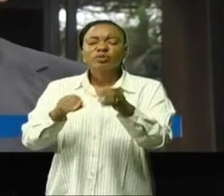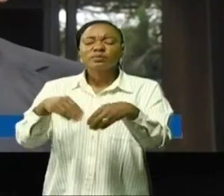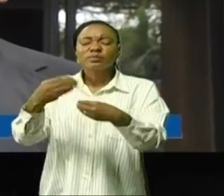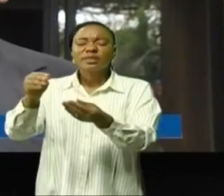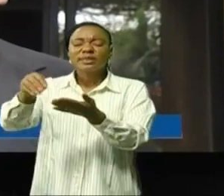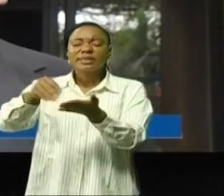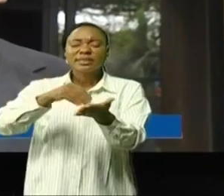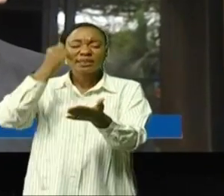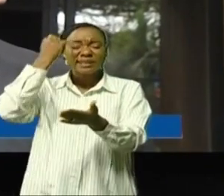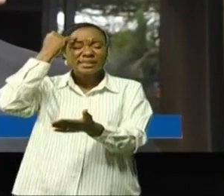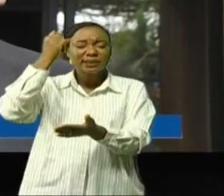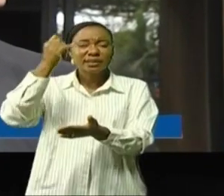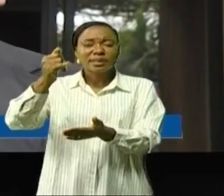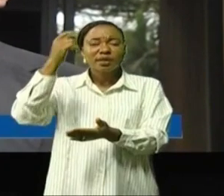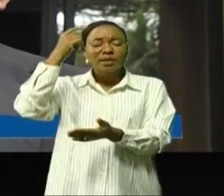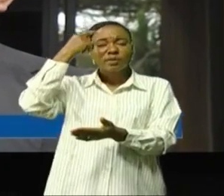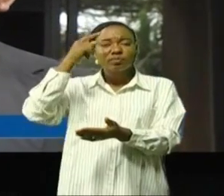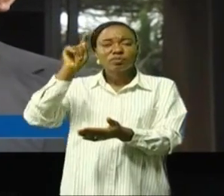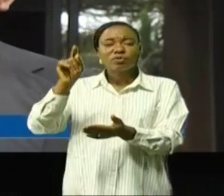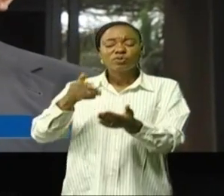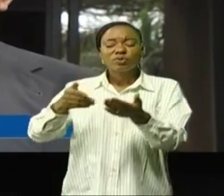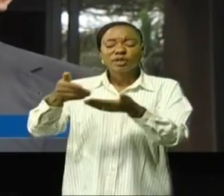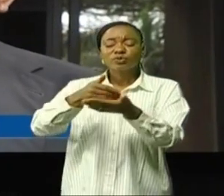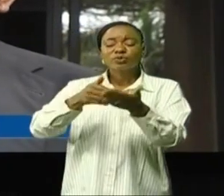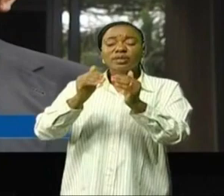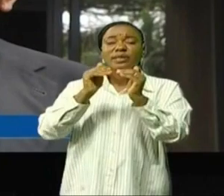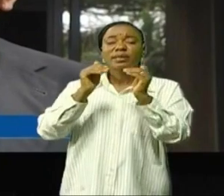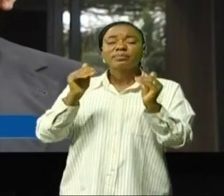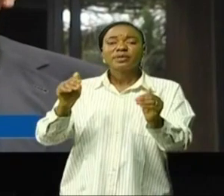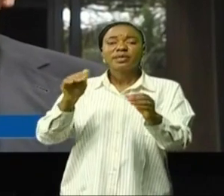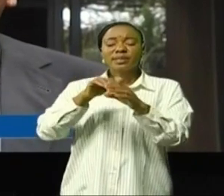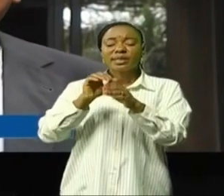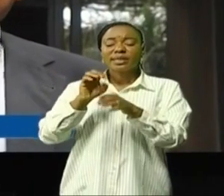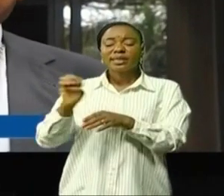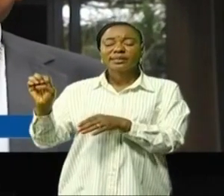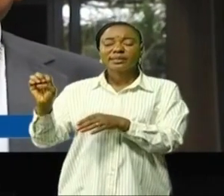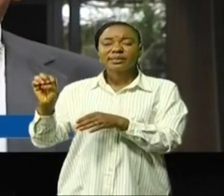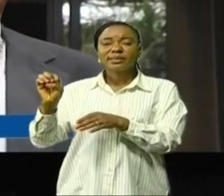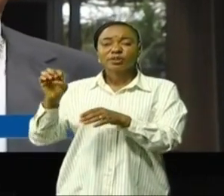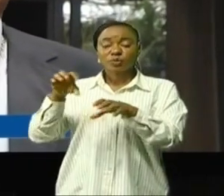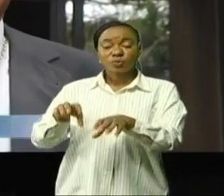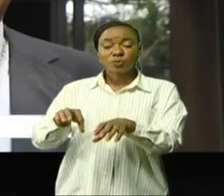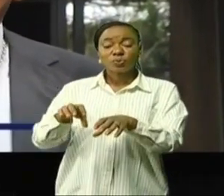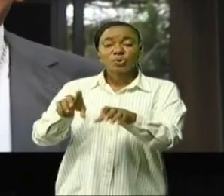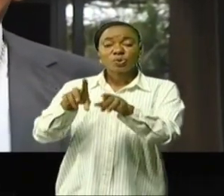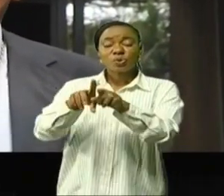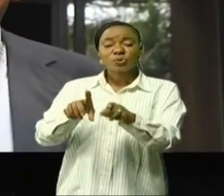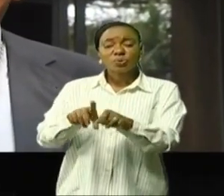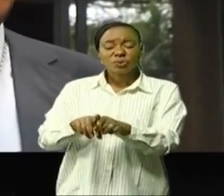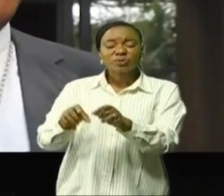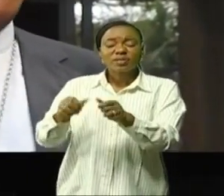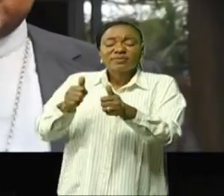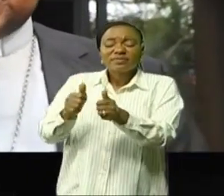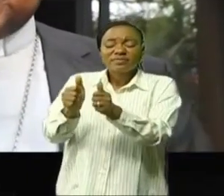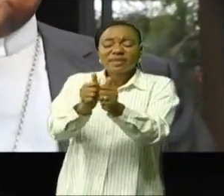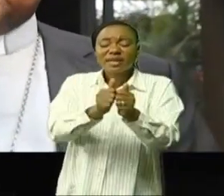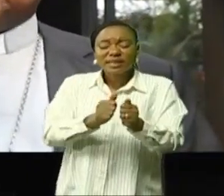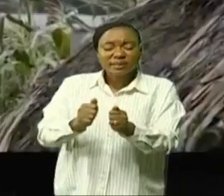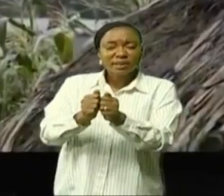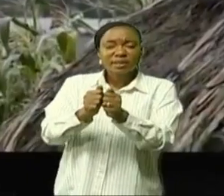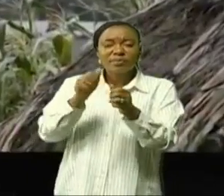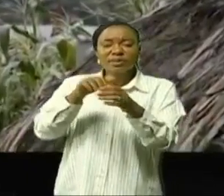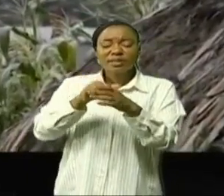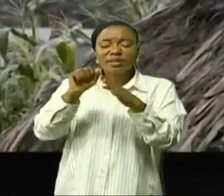en vue de restaurer la paix dans notre pays et de restaurer les vivres-ensemble dans la sous-région.